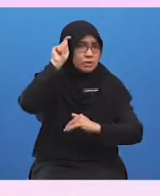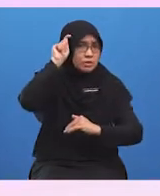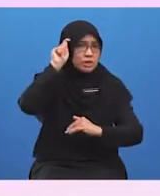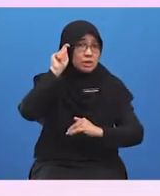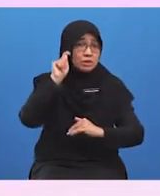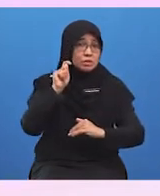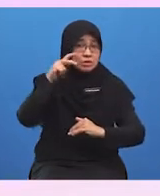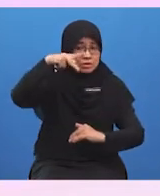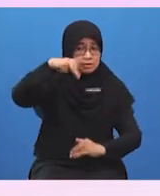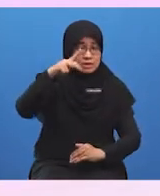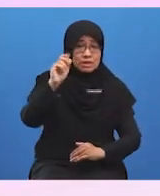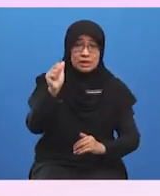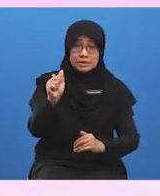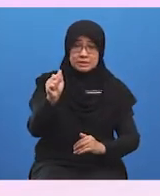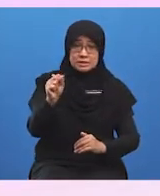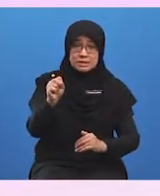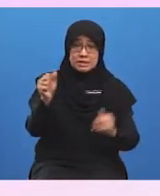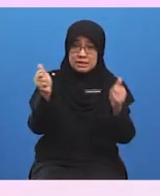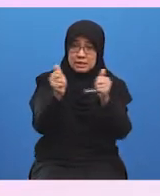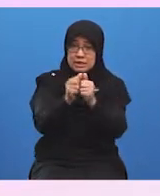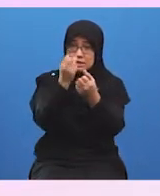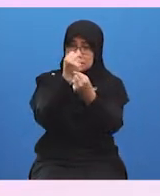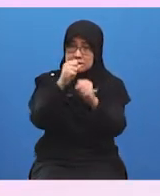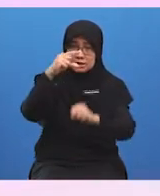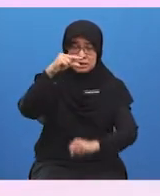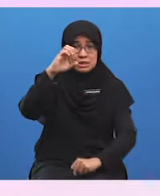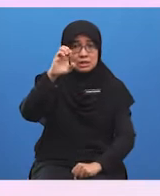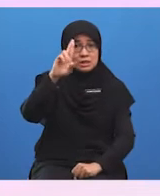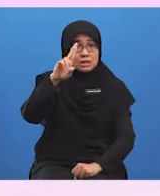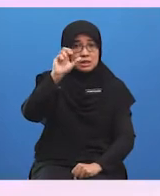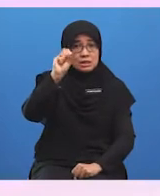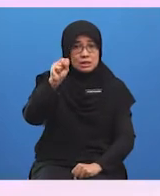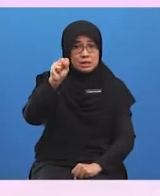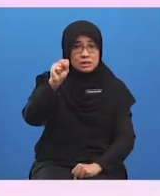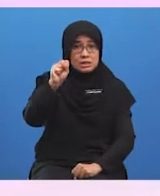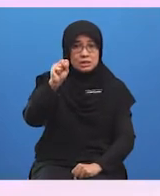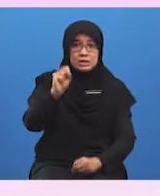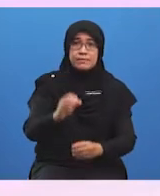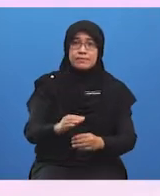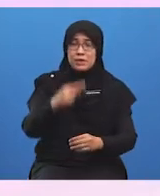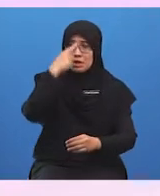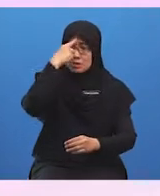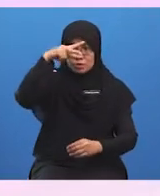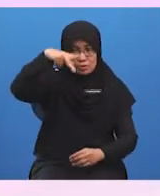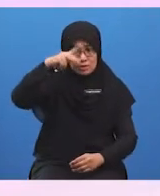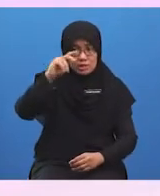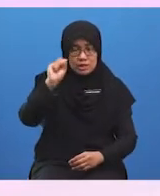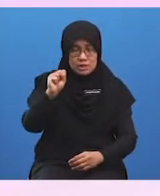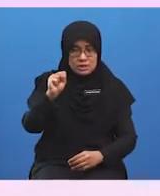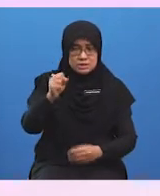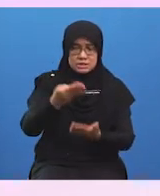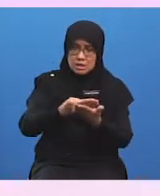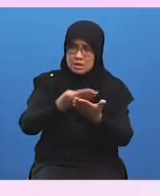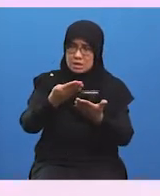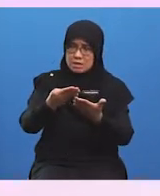grant sehingga 70% untuk pembelian peralatan berteknologi tinggi dan